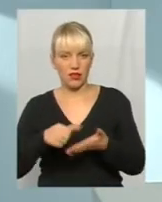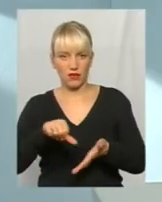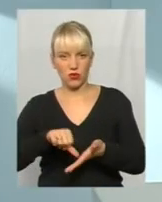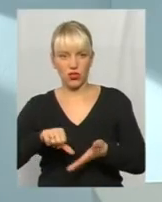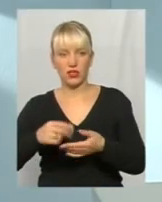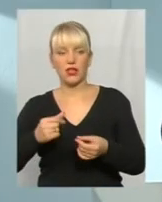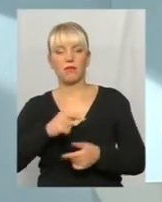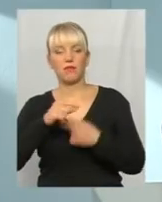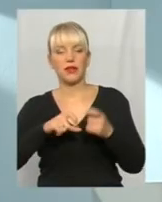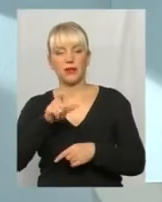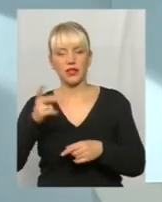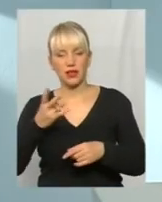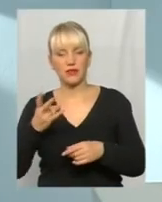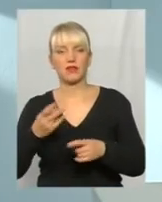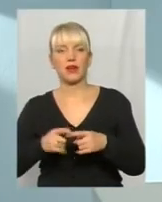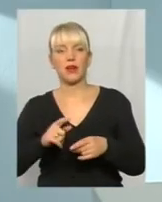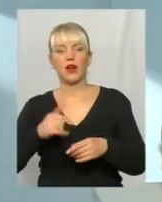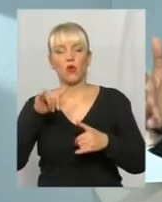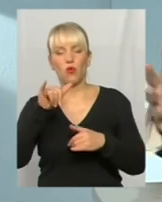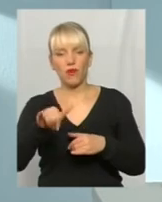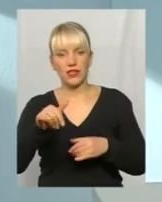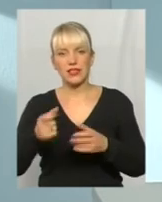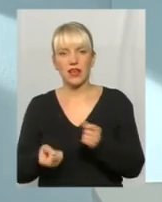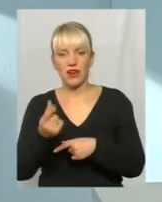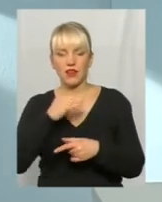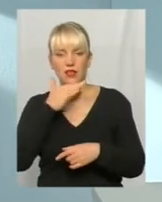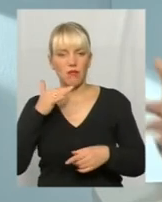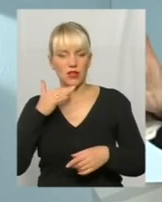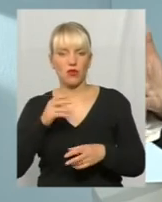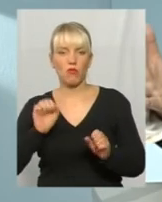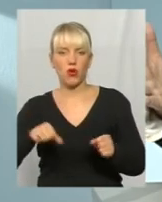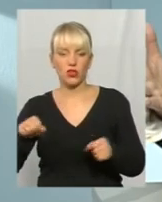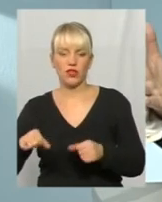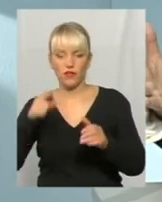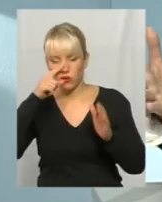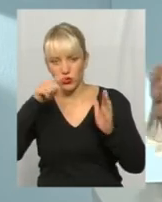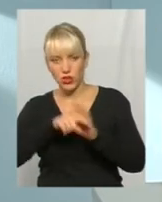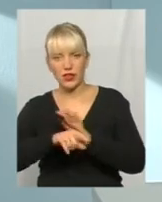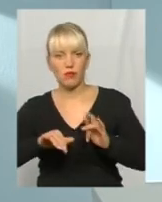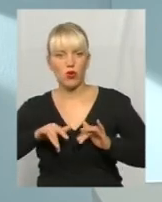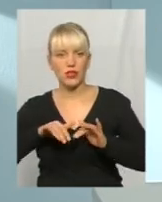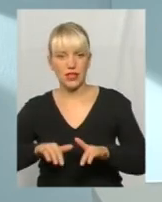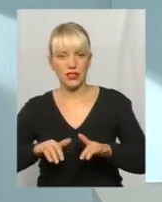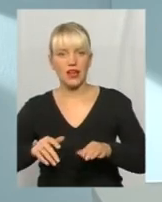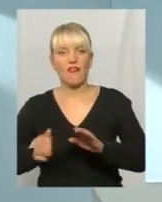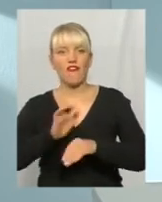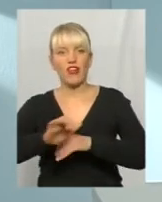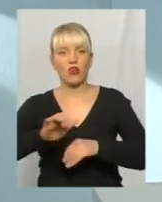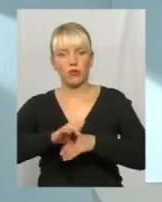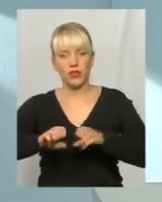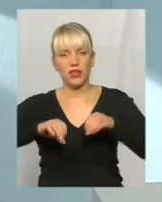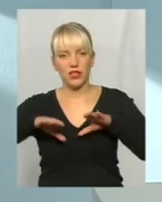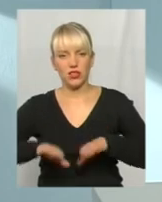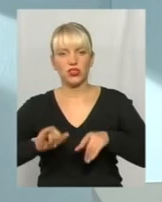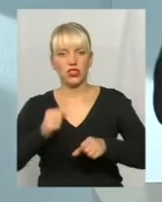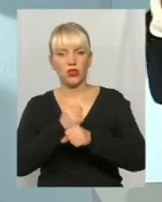країна змінюється. У вас з'являється маса можливостей втручатися в процес вироблення рішень і робити